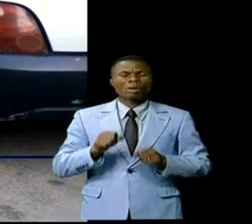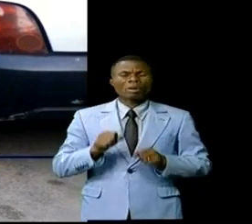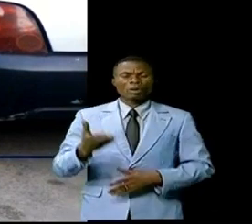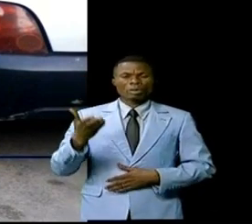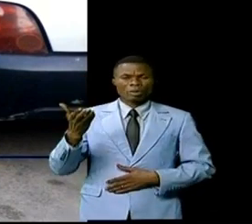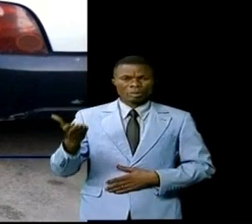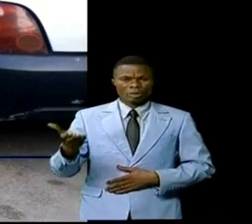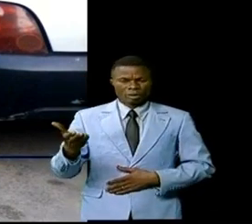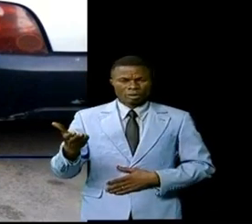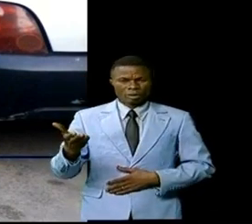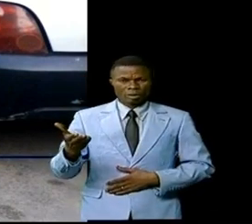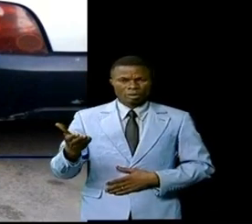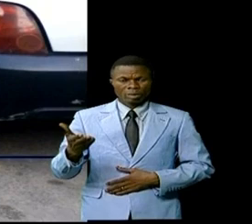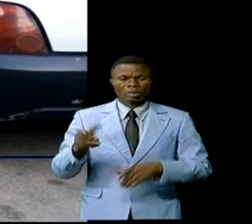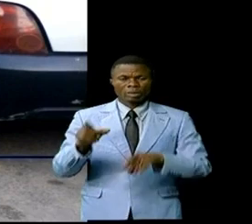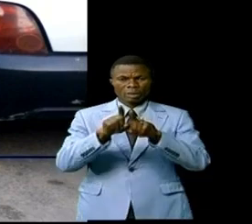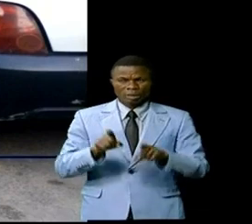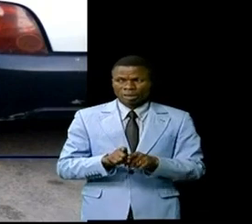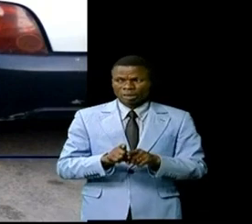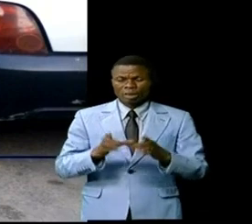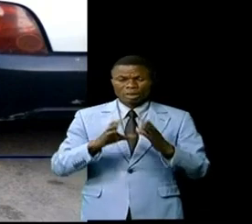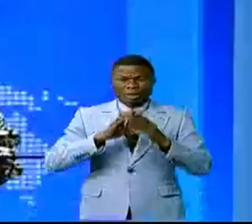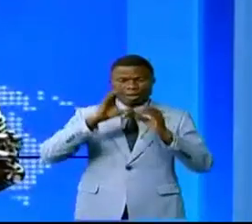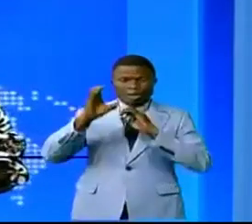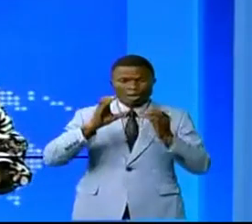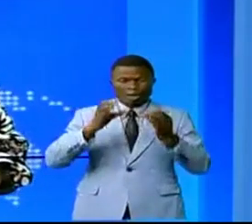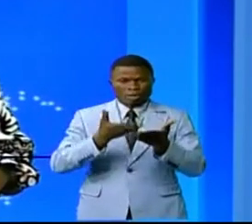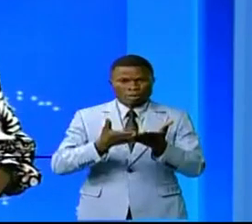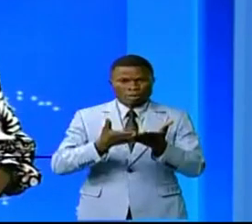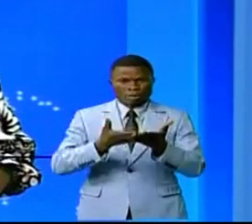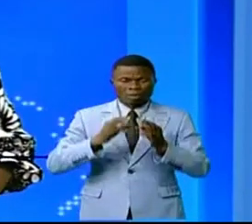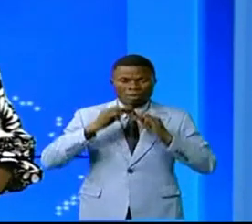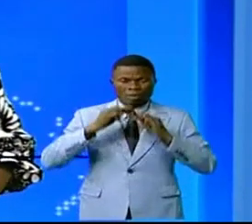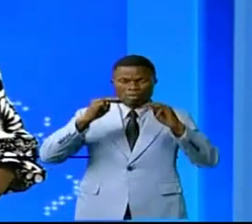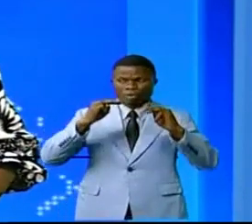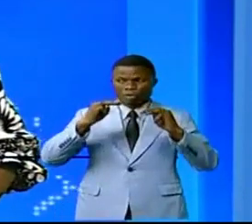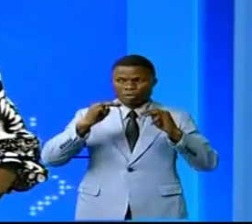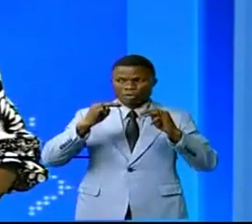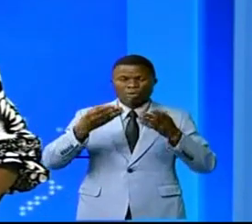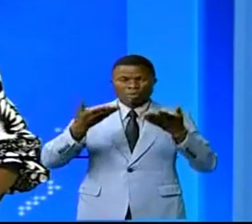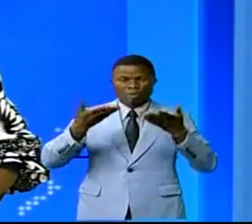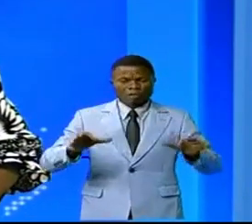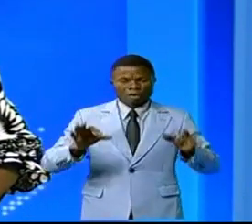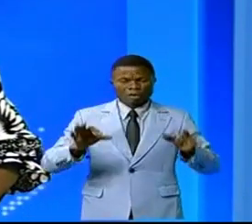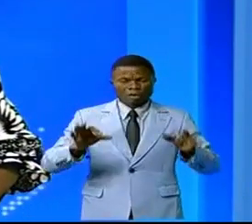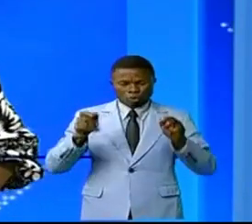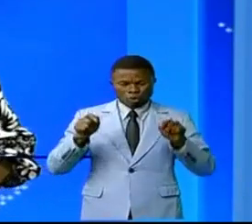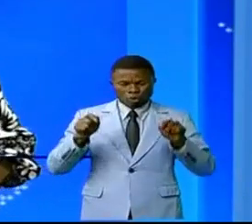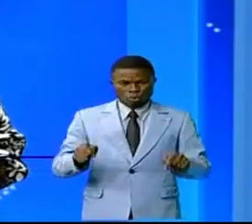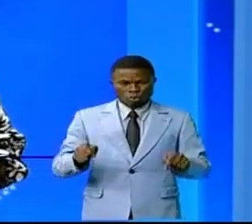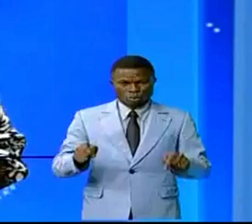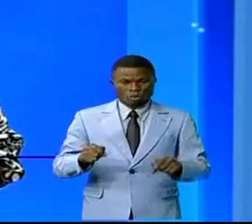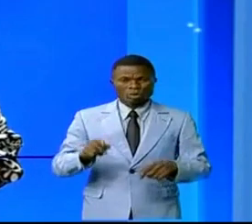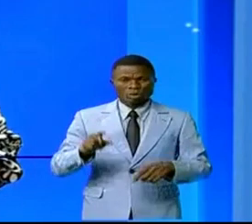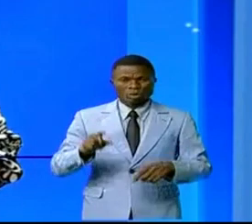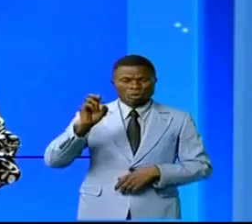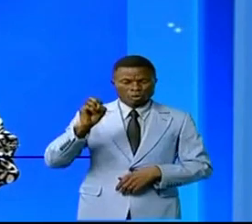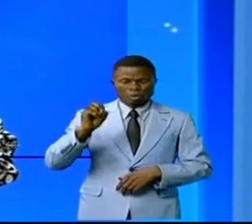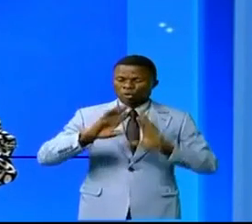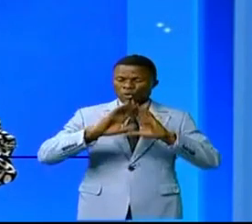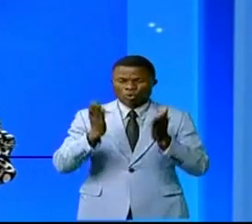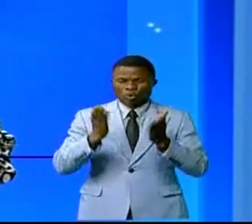disparu et c'est avec ces communiqués ou messages nous terminons ce journal Nono Manseku